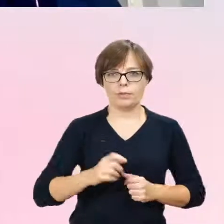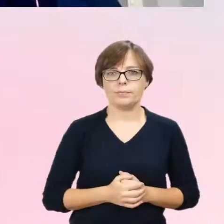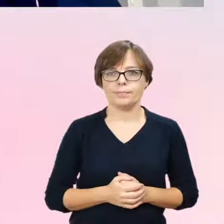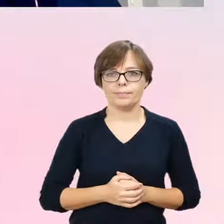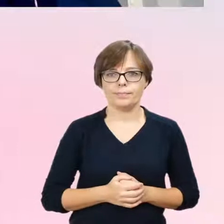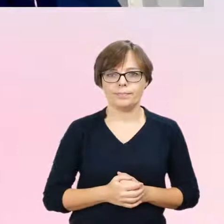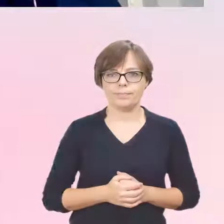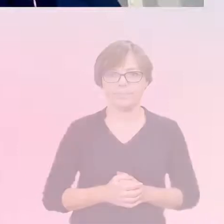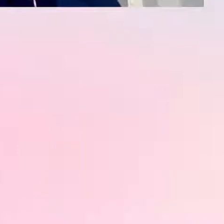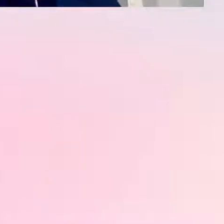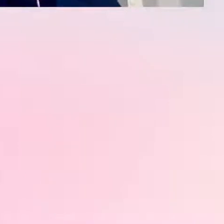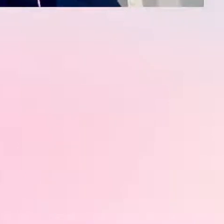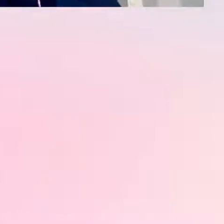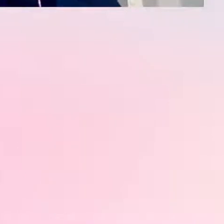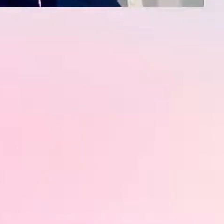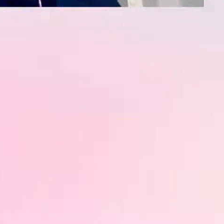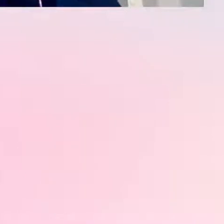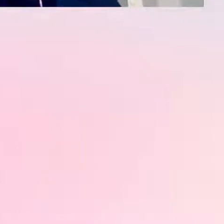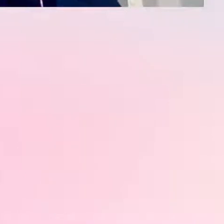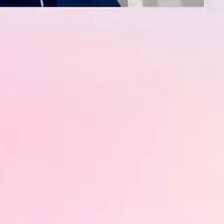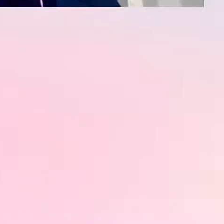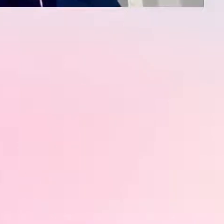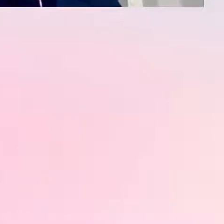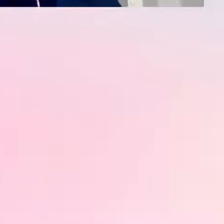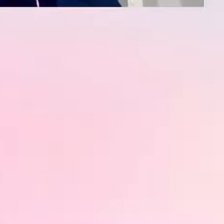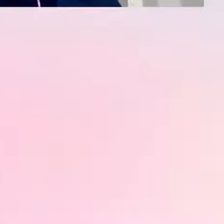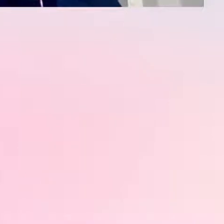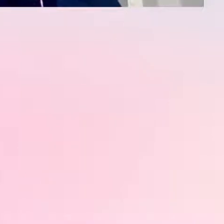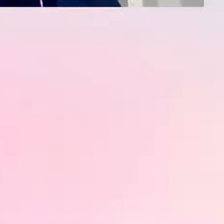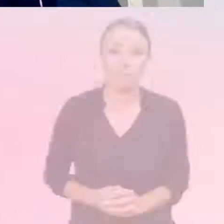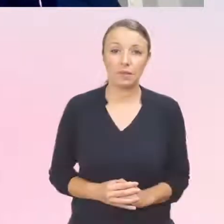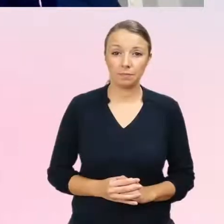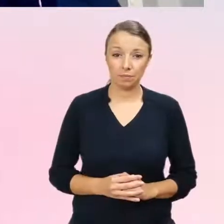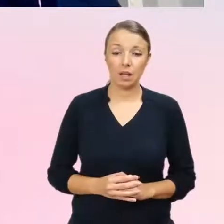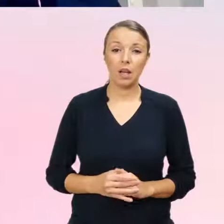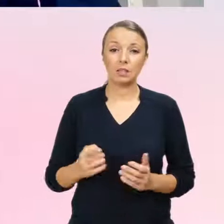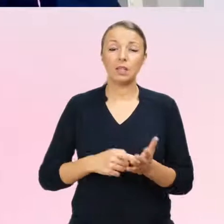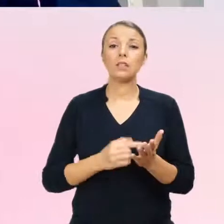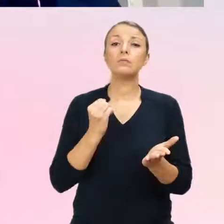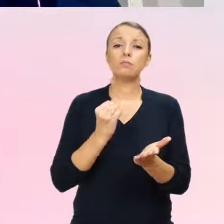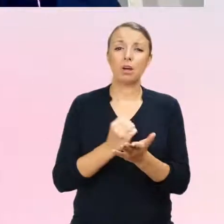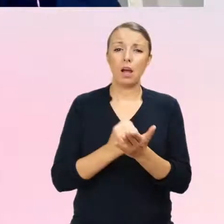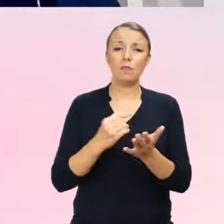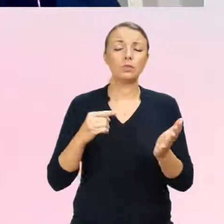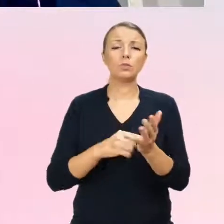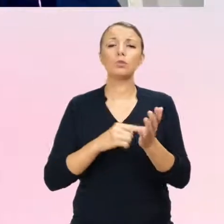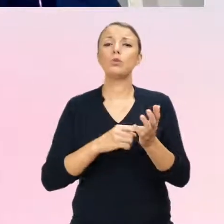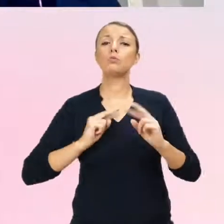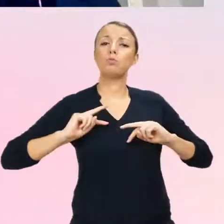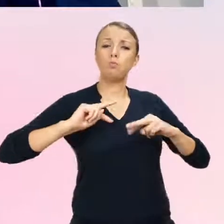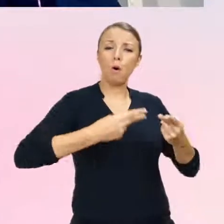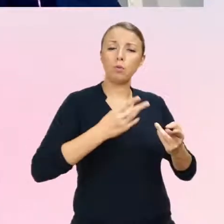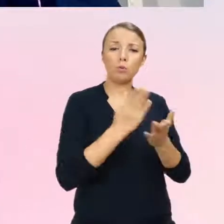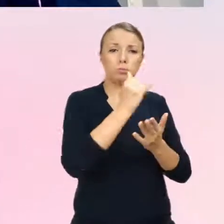Kwestie interwencji nieodwracalnych, czyli operacji, tutaj nie mamy zgodności w środowisku naukowym. W niektórych